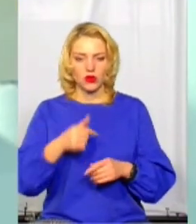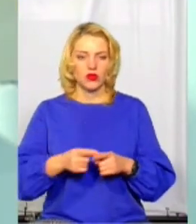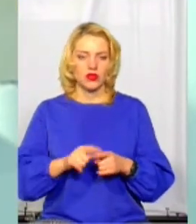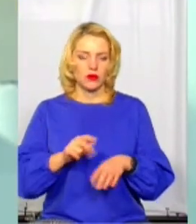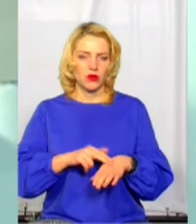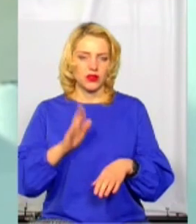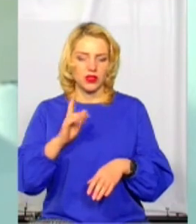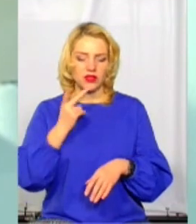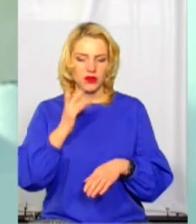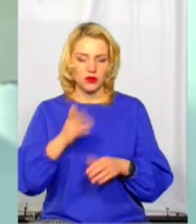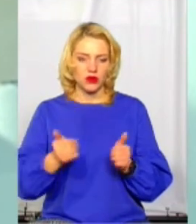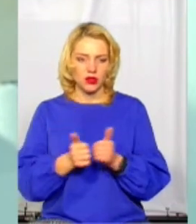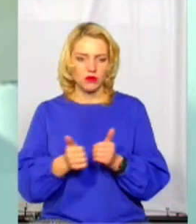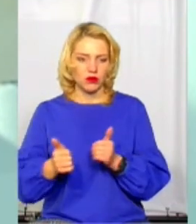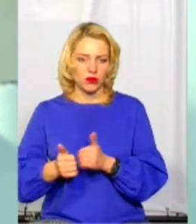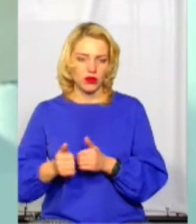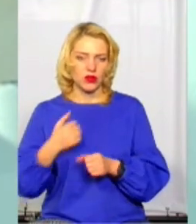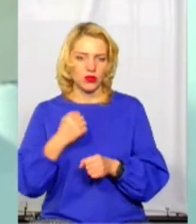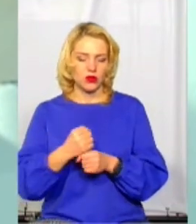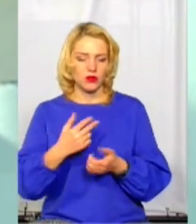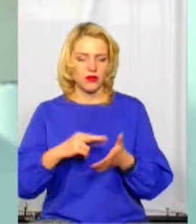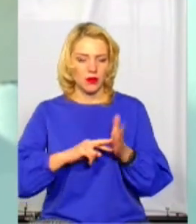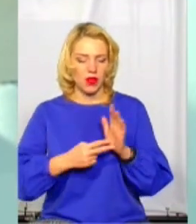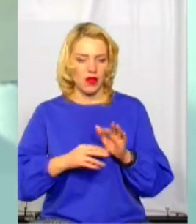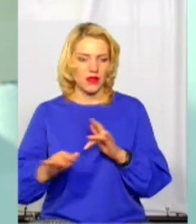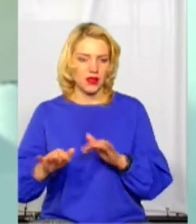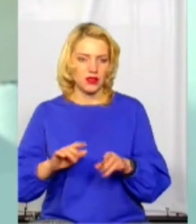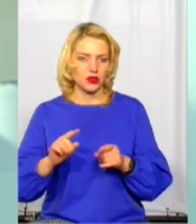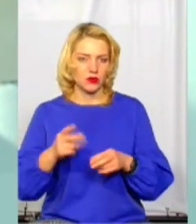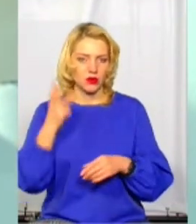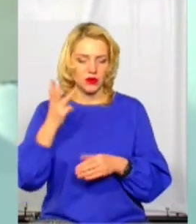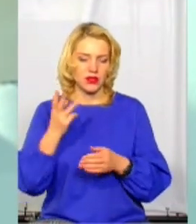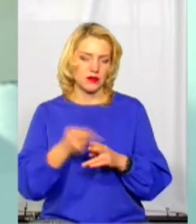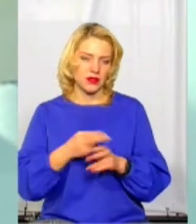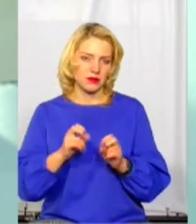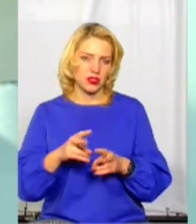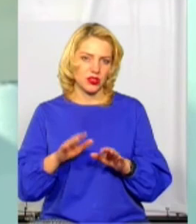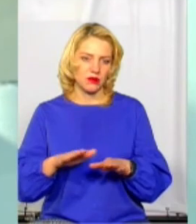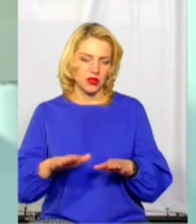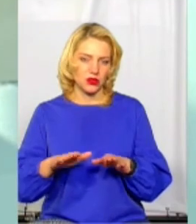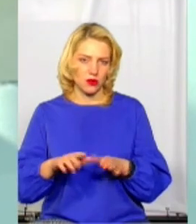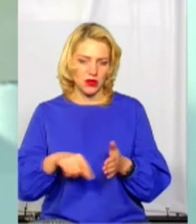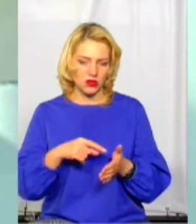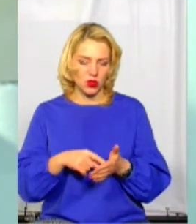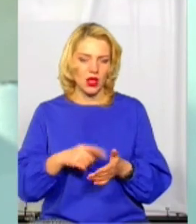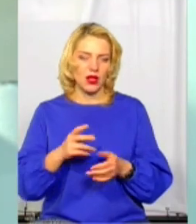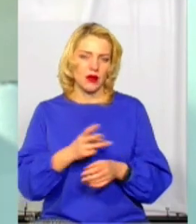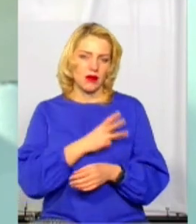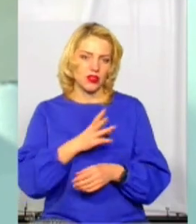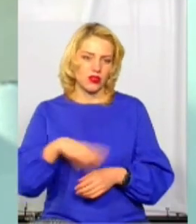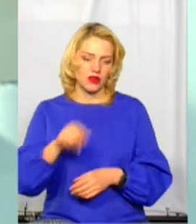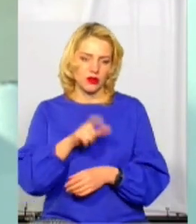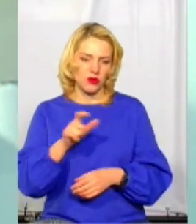завжди буде поряд, нас для цього розроблений план наших дій. Тому Хмельницький – це є безпечне місто. І бажаю містянам